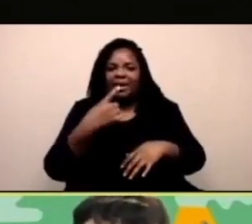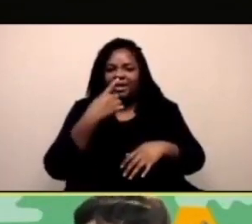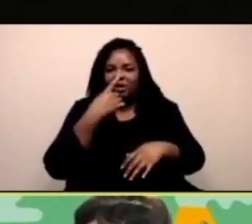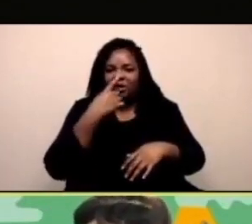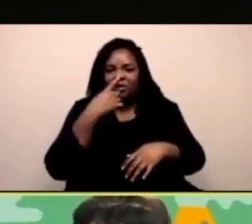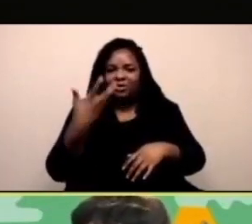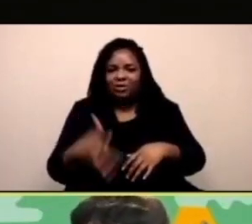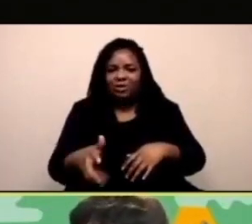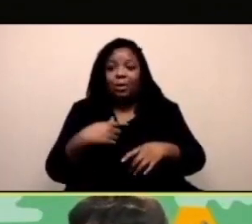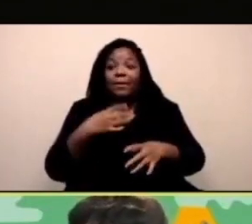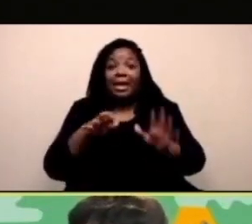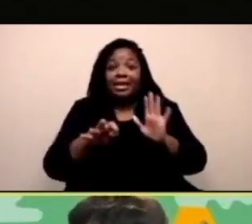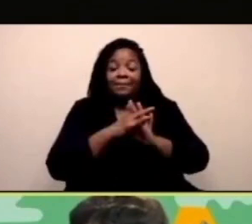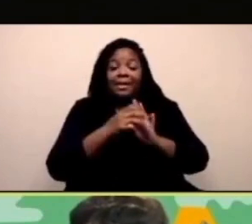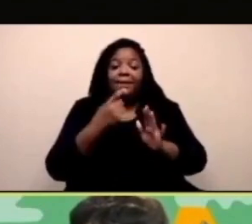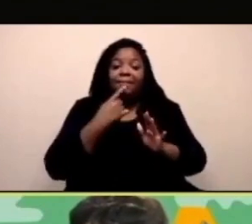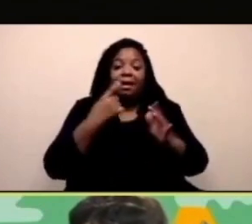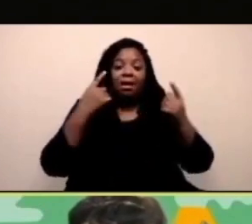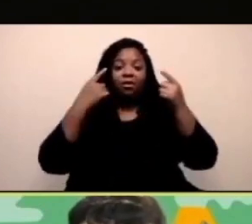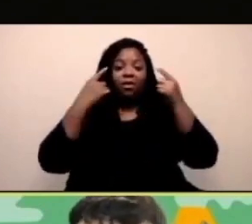per ripeterlo sempre.